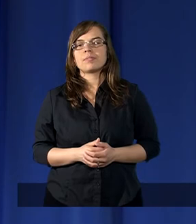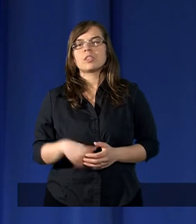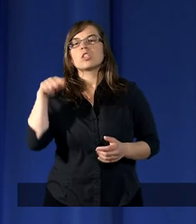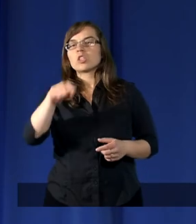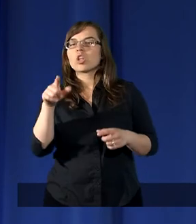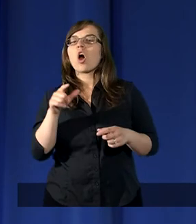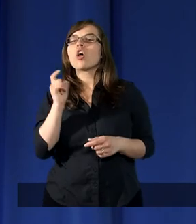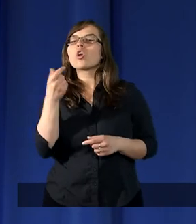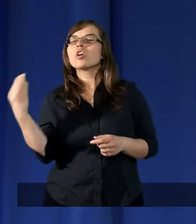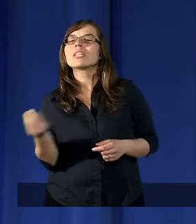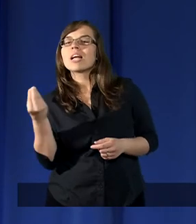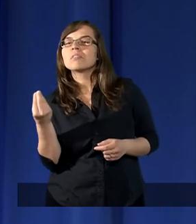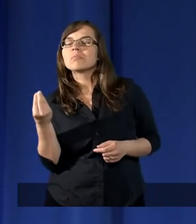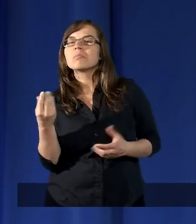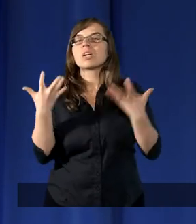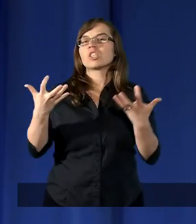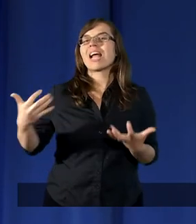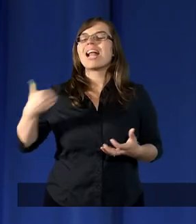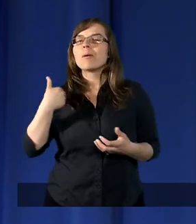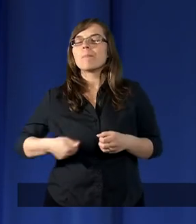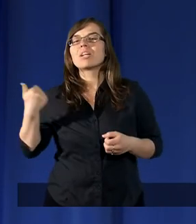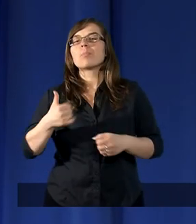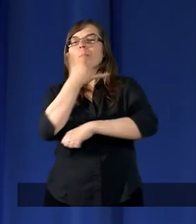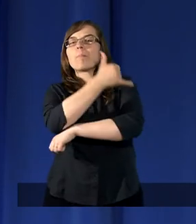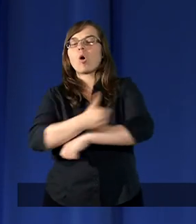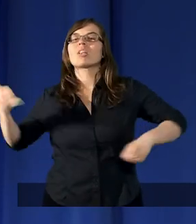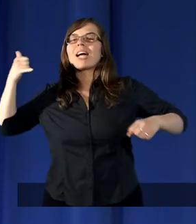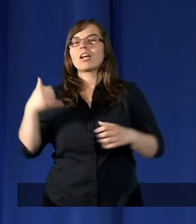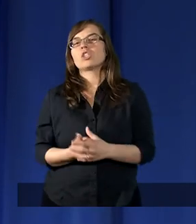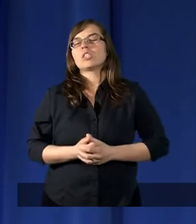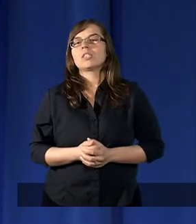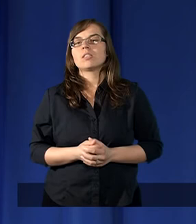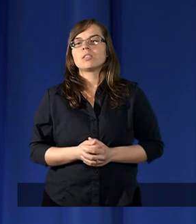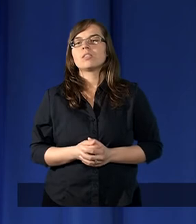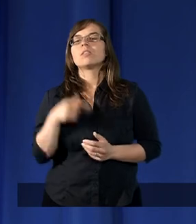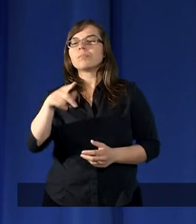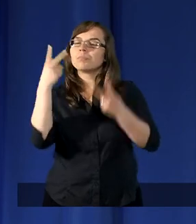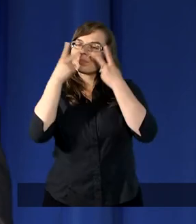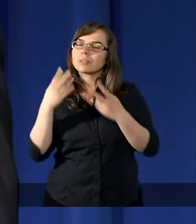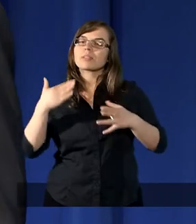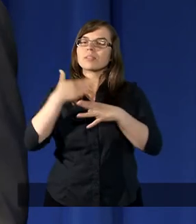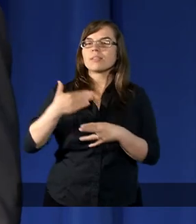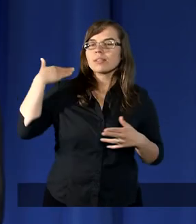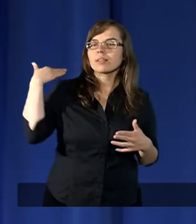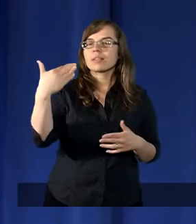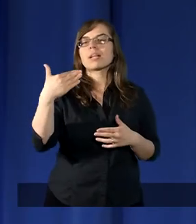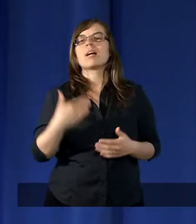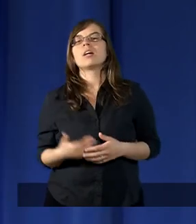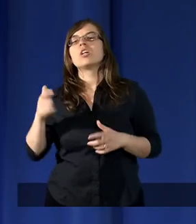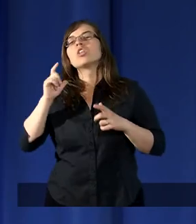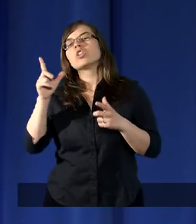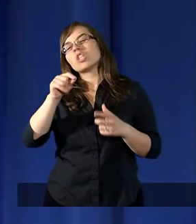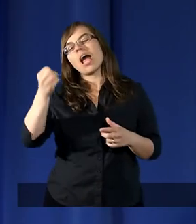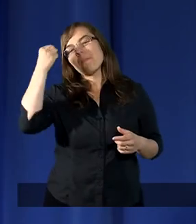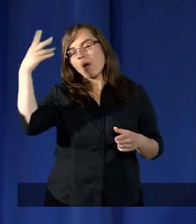Co jeszcze chcielibyśmy podkreślić? Czytamy, że